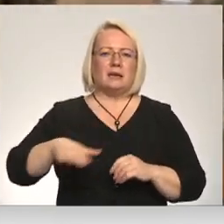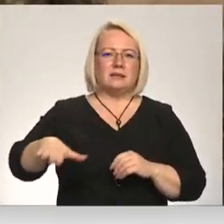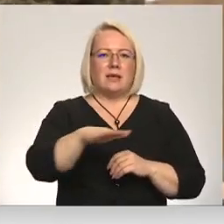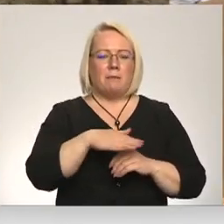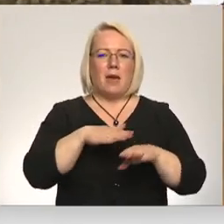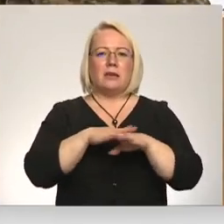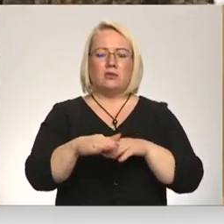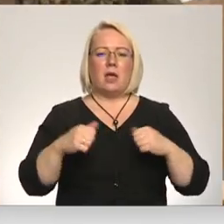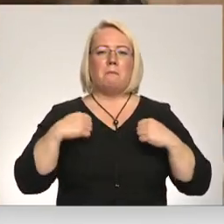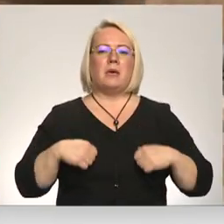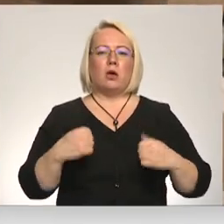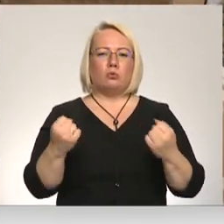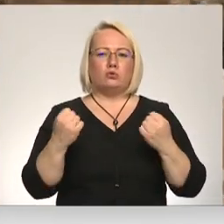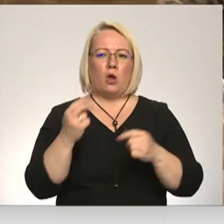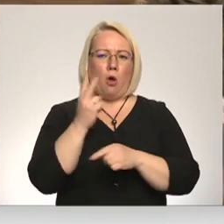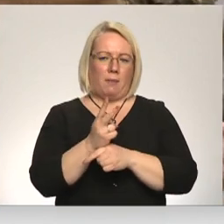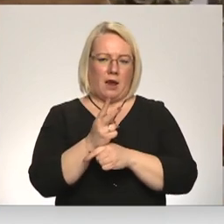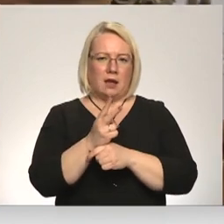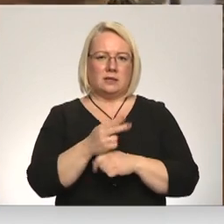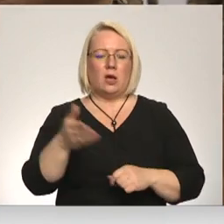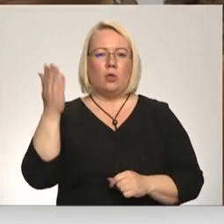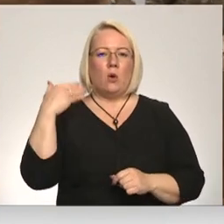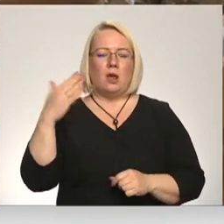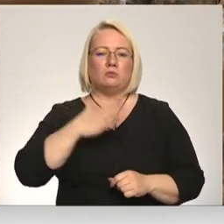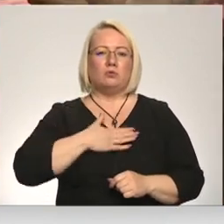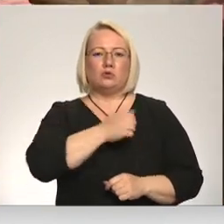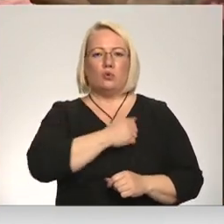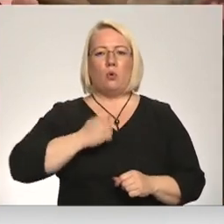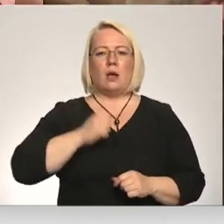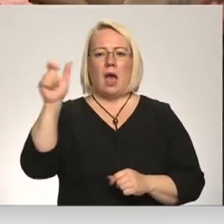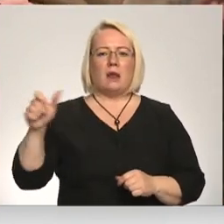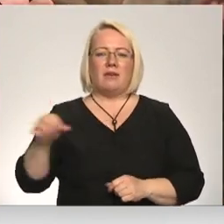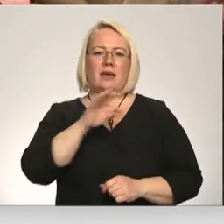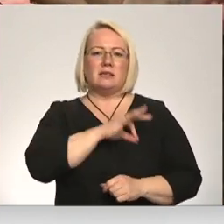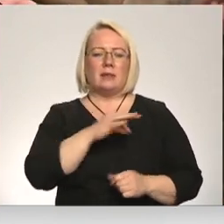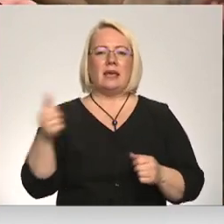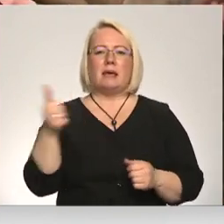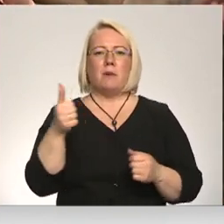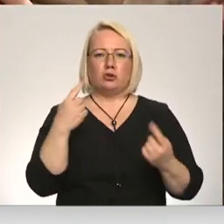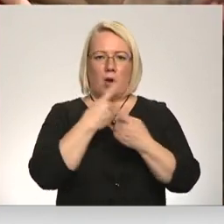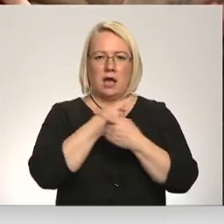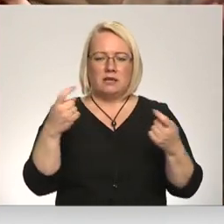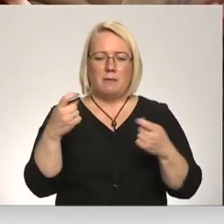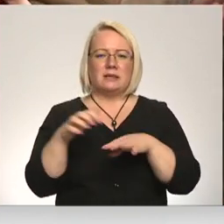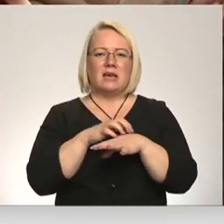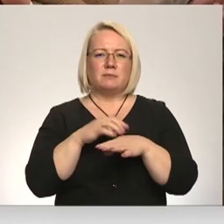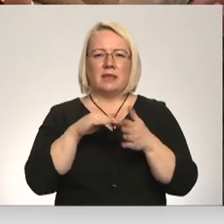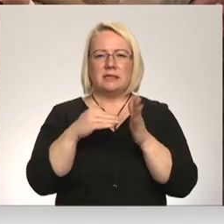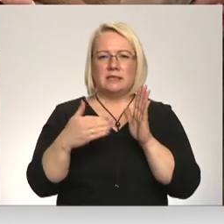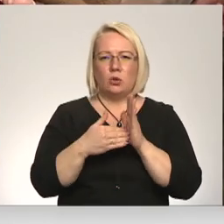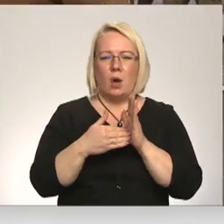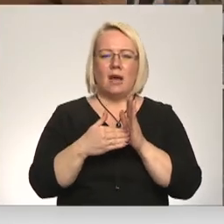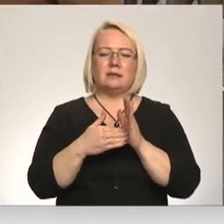iznojot mieru uzturēšanas operācijas. To laikā mūsu karavīri izpelnījās arī īpašu atzinību par saspringtas situācijas